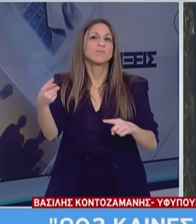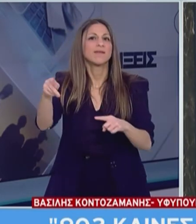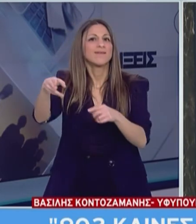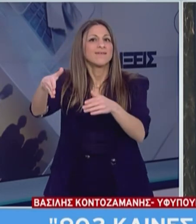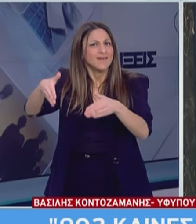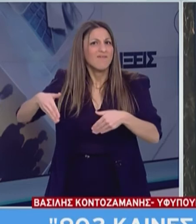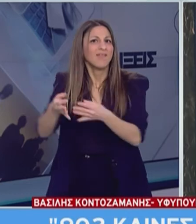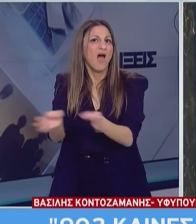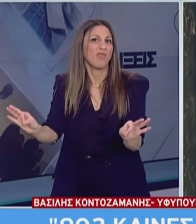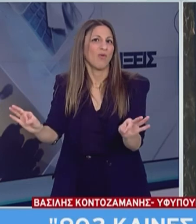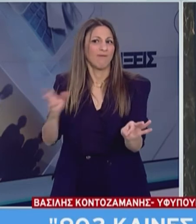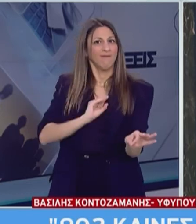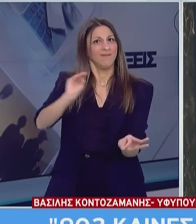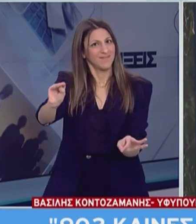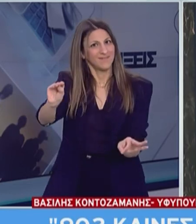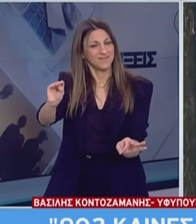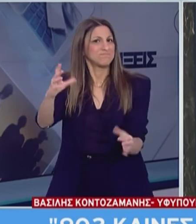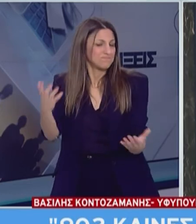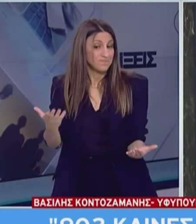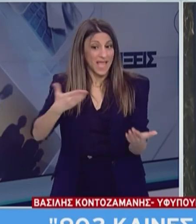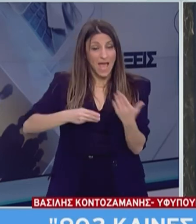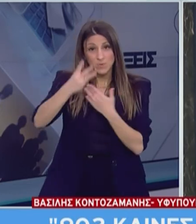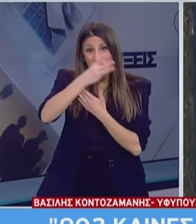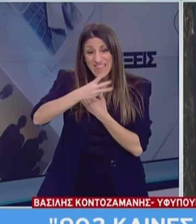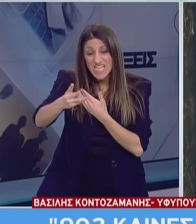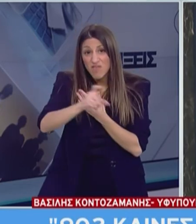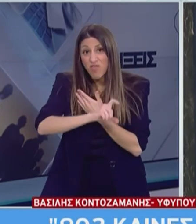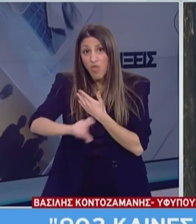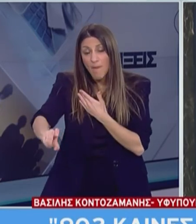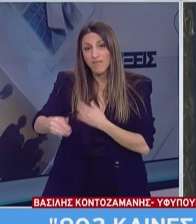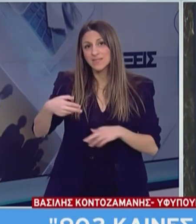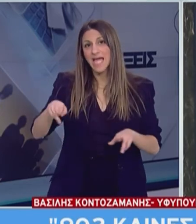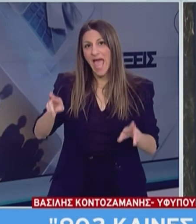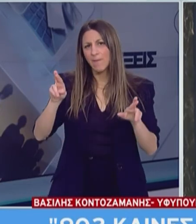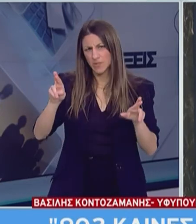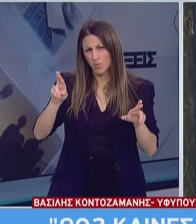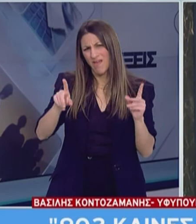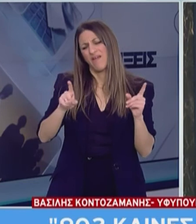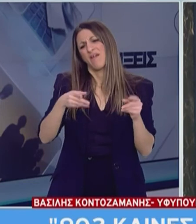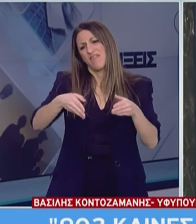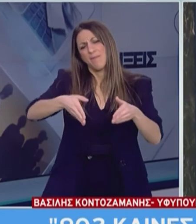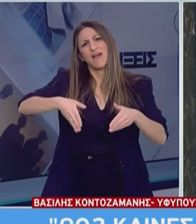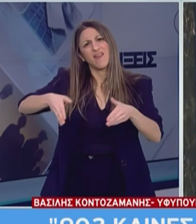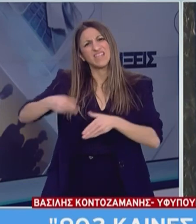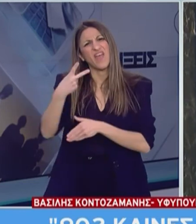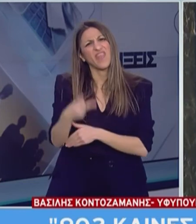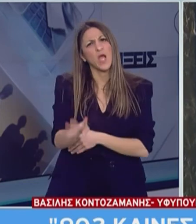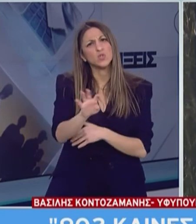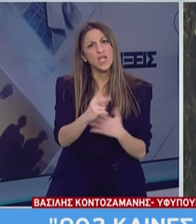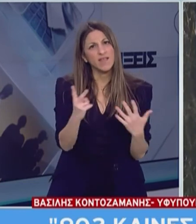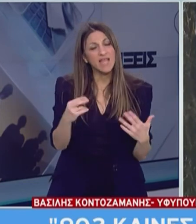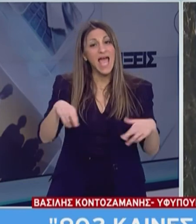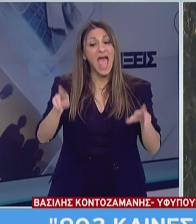είναι τις επόμενες τρεις εβδομάδες, το 247 που σας είπα, αποκλειστικά για κορονοϊό, να έχει φτάσει τον